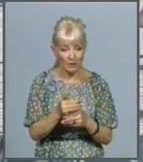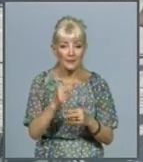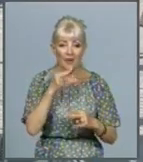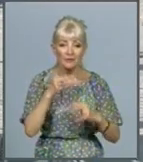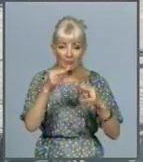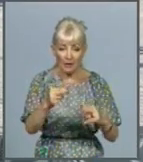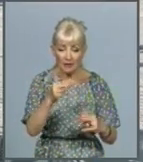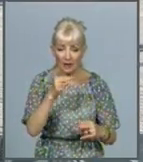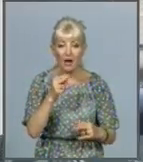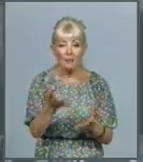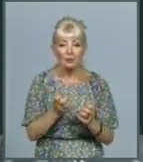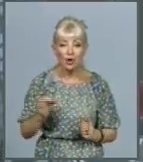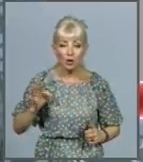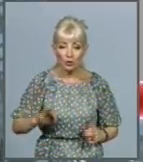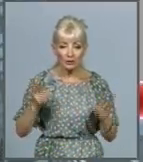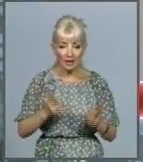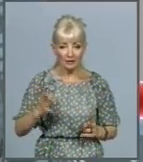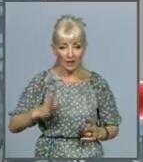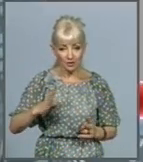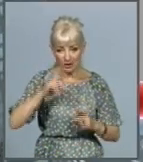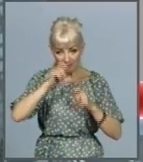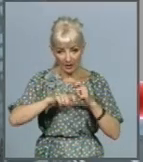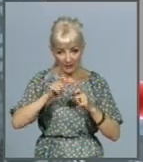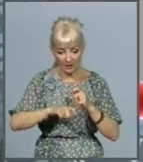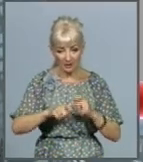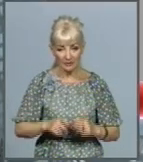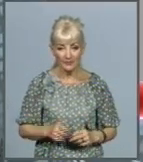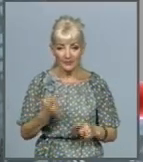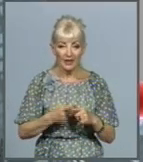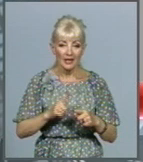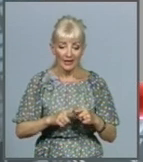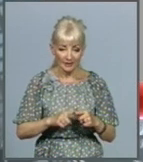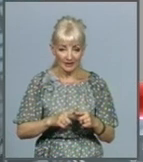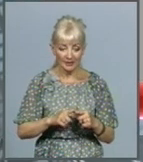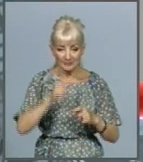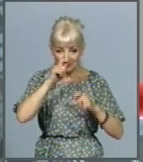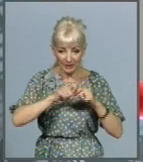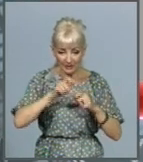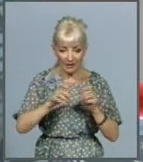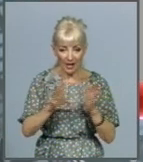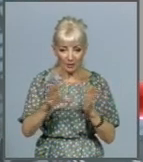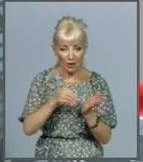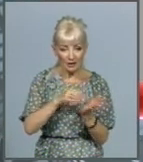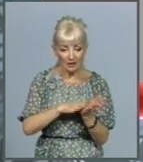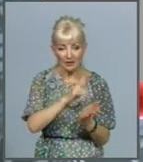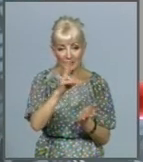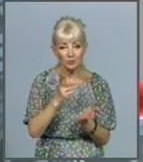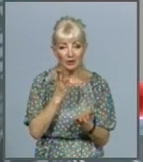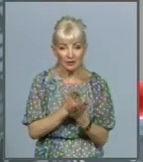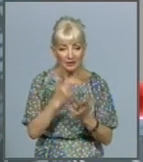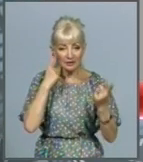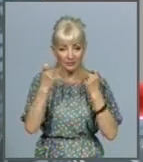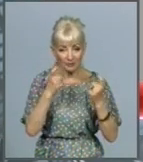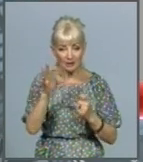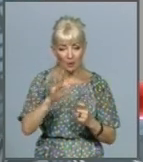слід очікувати перевірок. Це верифікація електронних реєстрів, в яких міститься інформація про пільговиків.